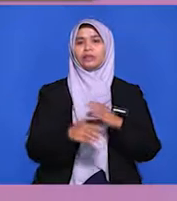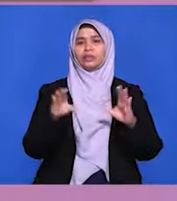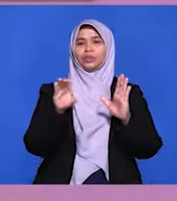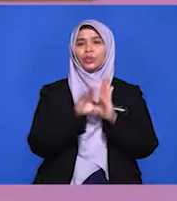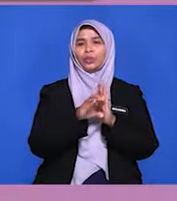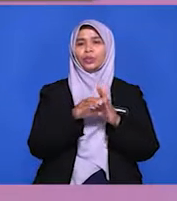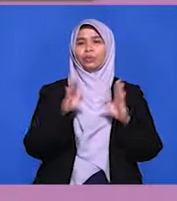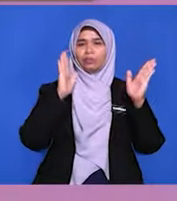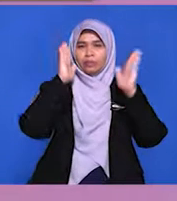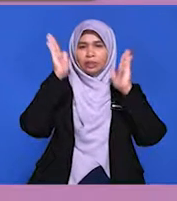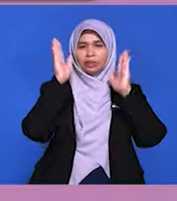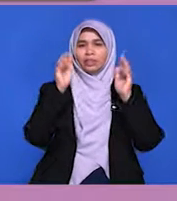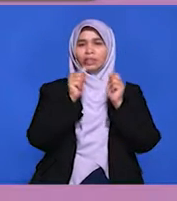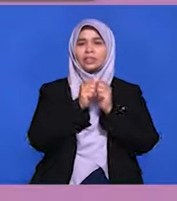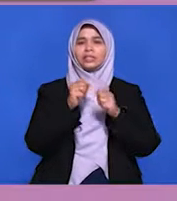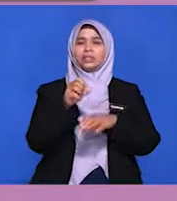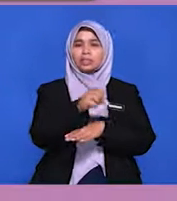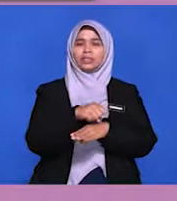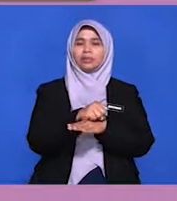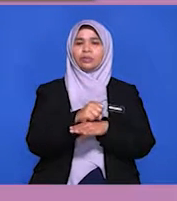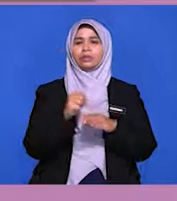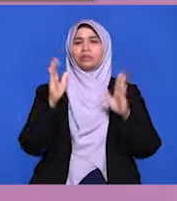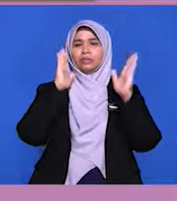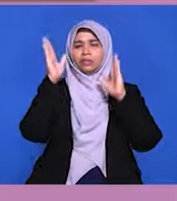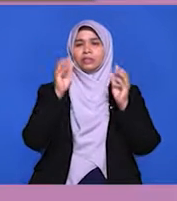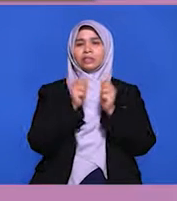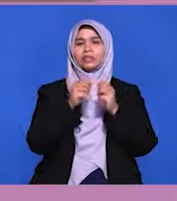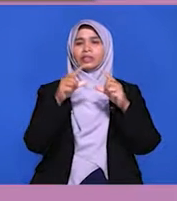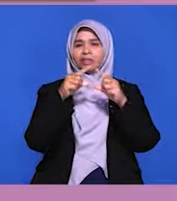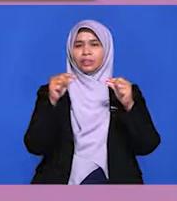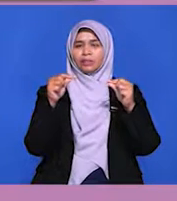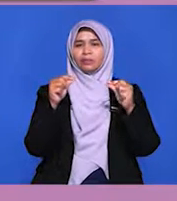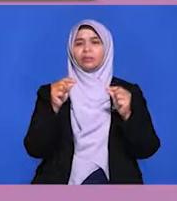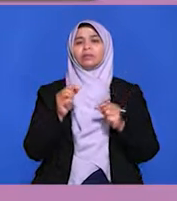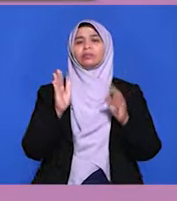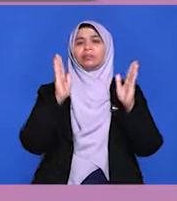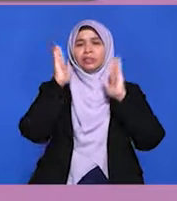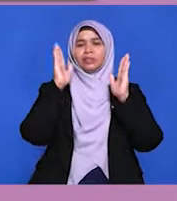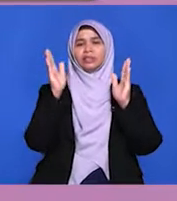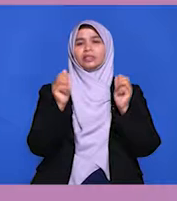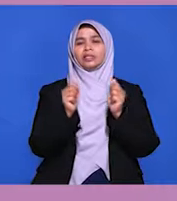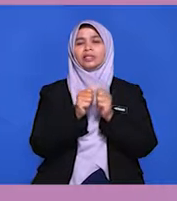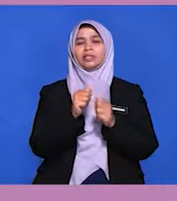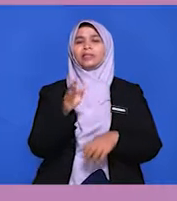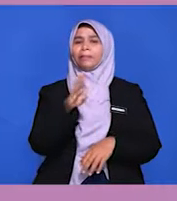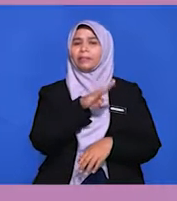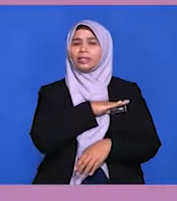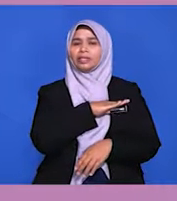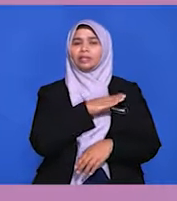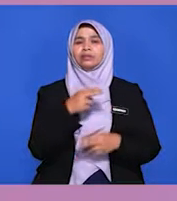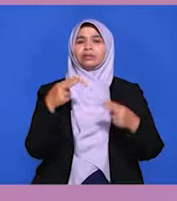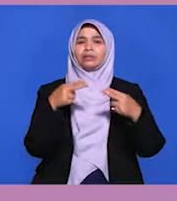dengan Singapura, Malaysia dengan Jepun dan Malaysia dengan Britain. Ini sekadar tiga contoh. Manakala hubungan